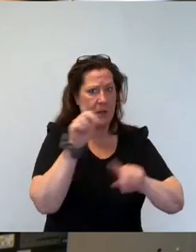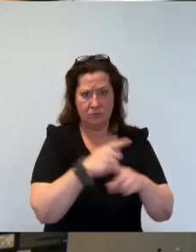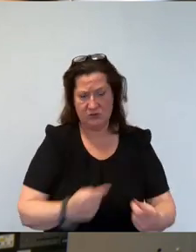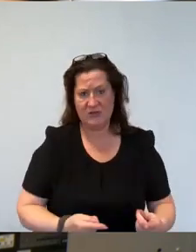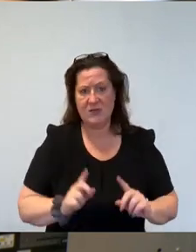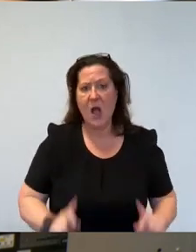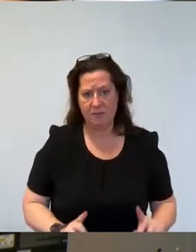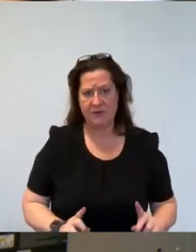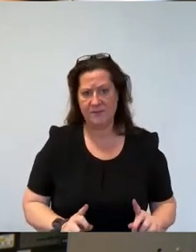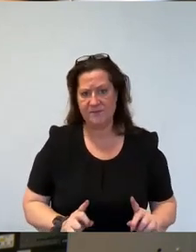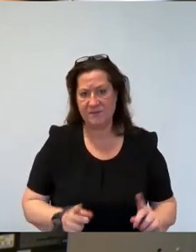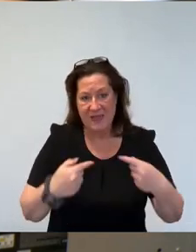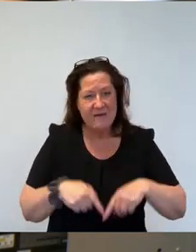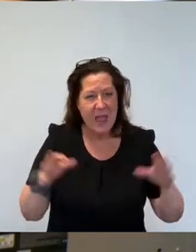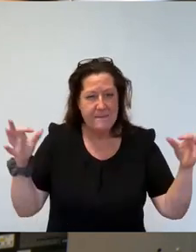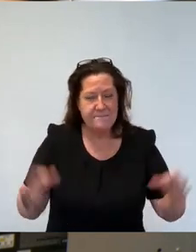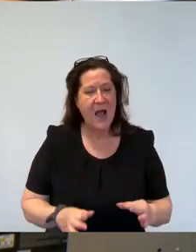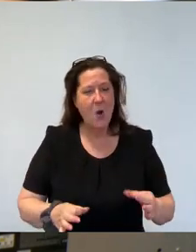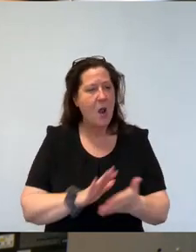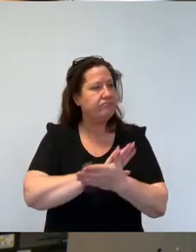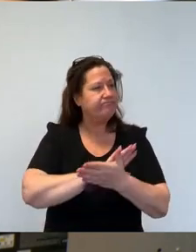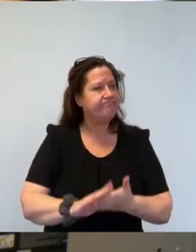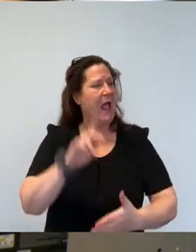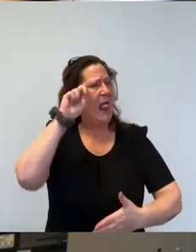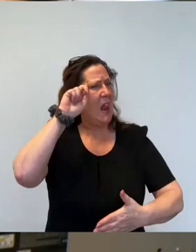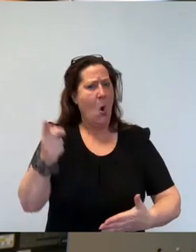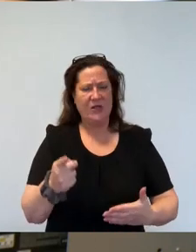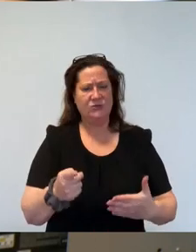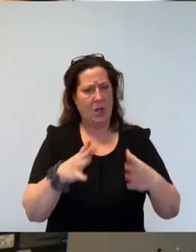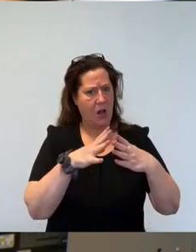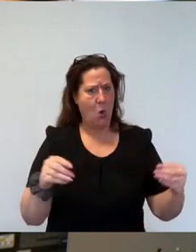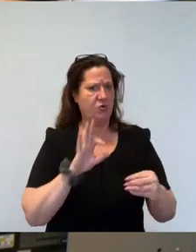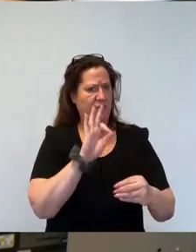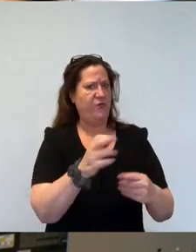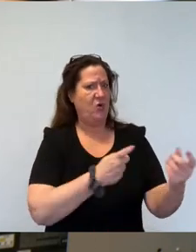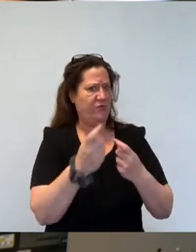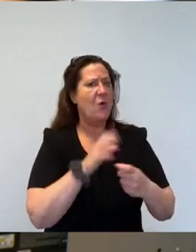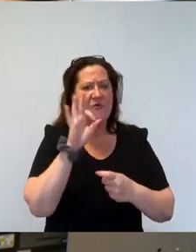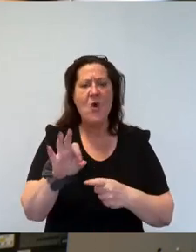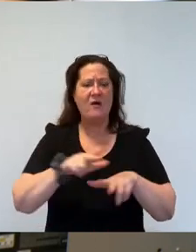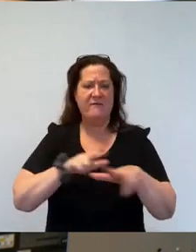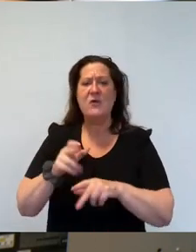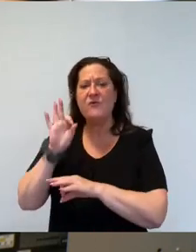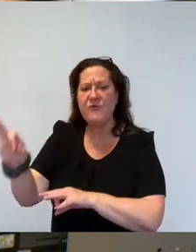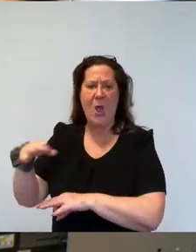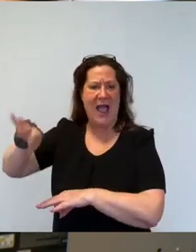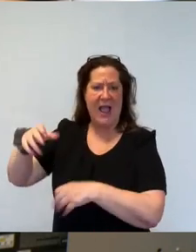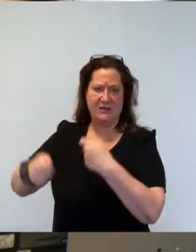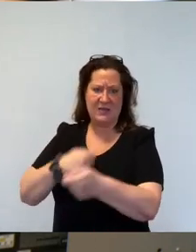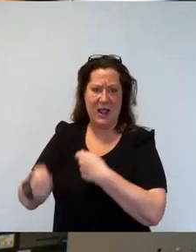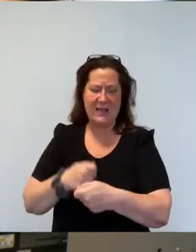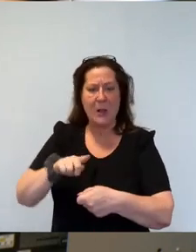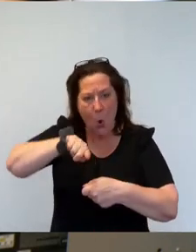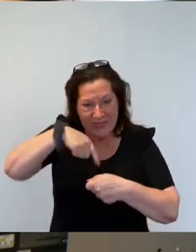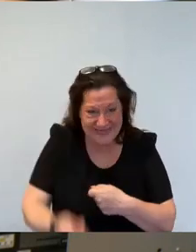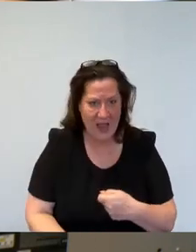brauchen eine ganz pragmatische Variante für Geflüchtete, für die Verwaltung und auch für den Einzelhandel. Und dann ist so eine Einführung von